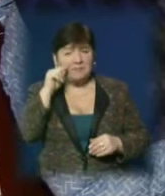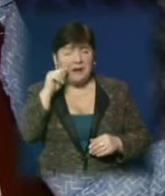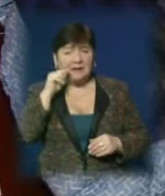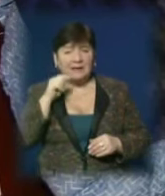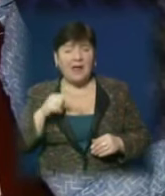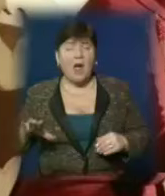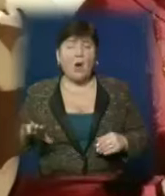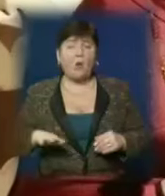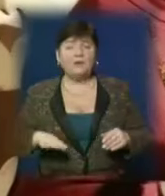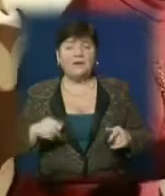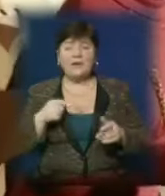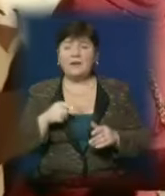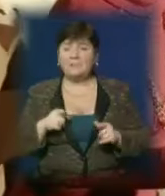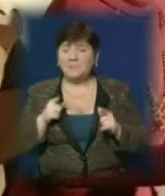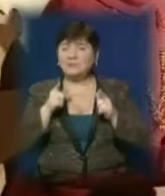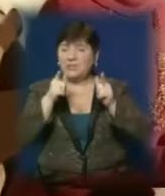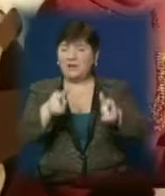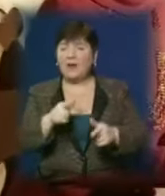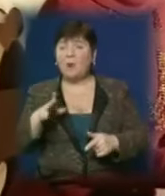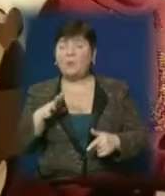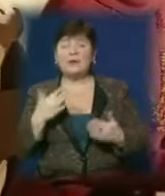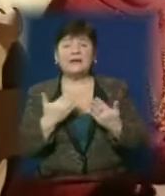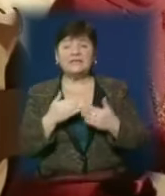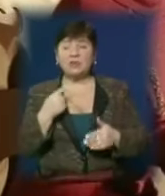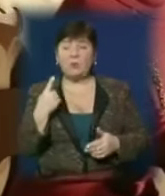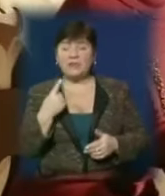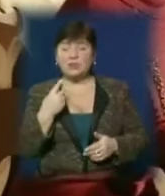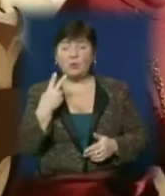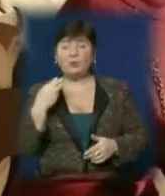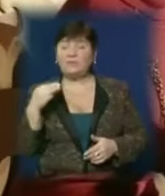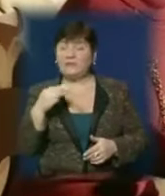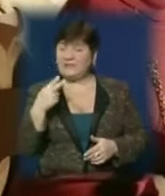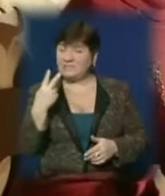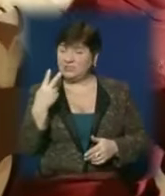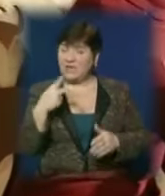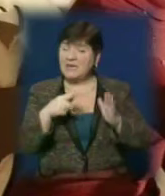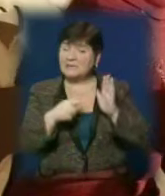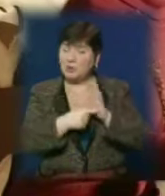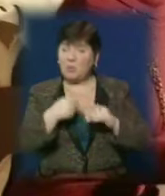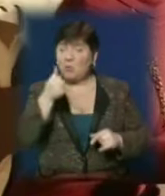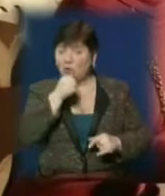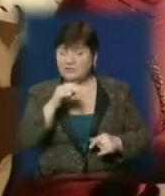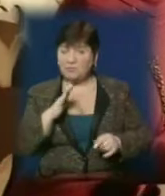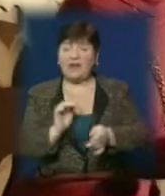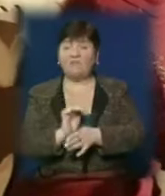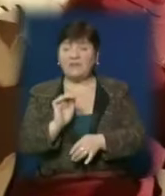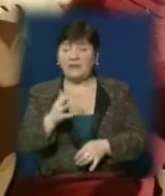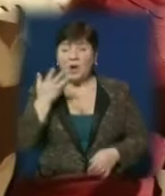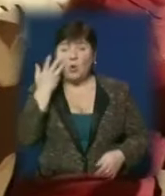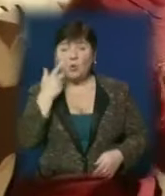сяючи зіницями. Перша книжка була видана у 2007 році, коли мені було